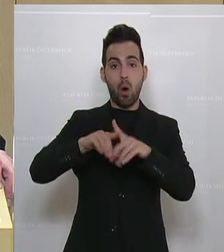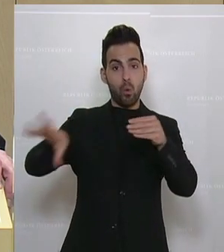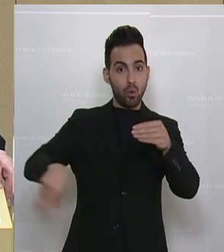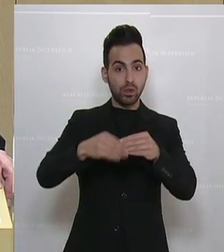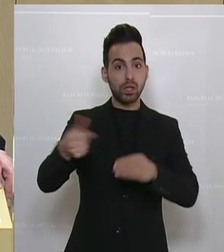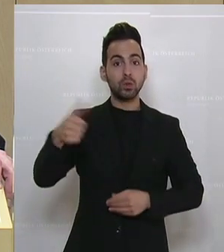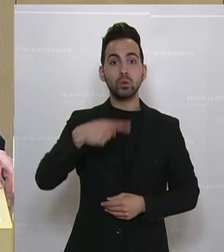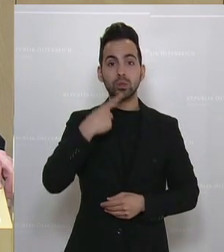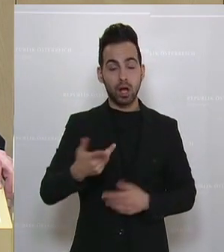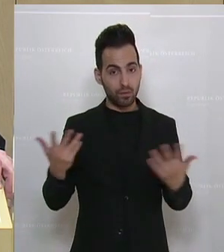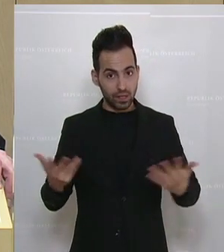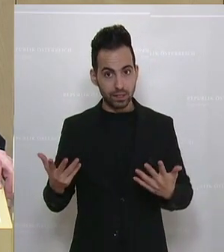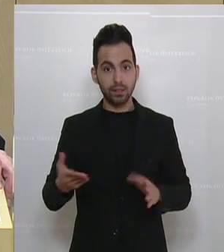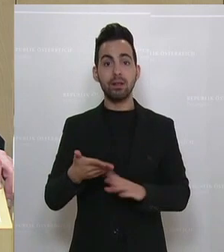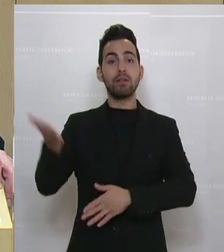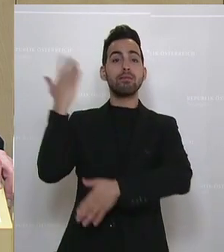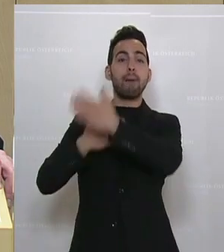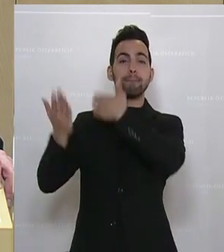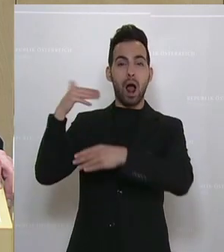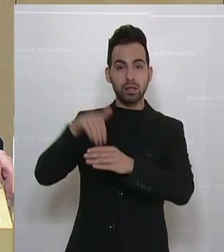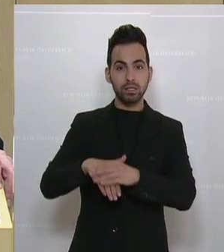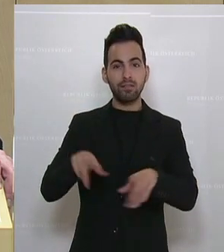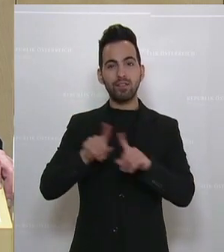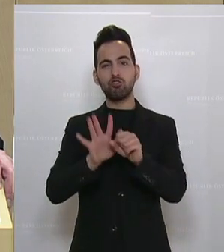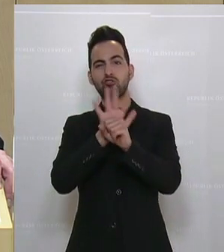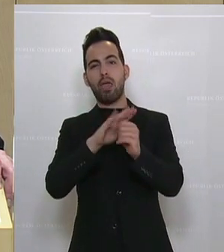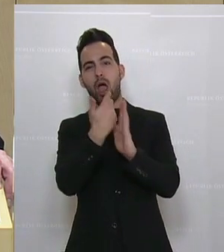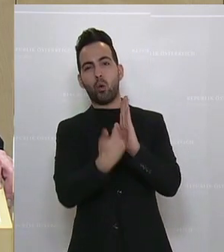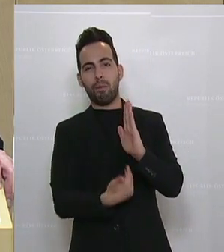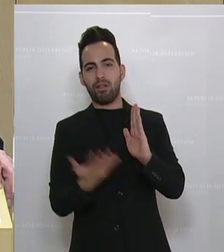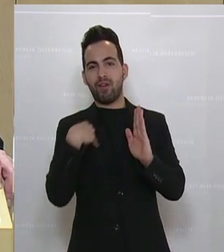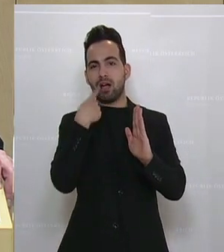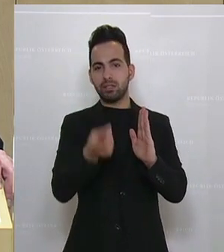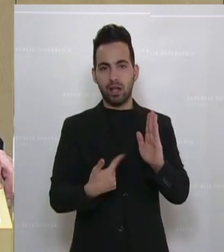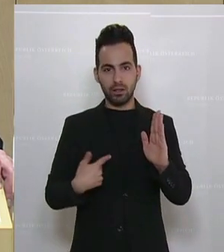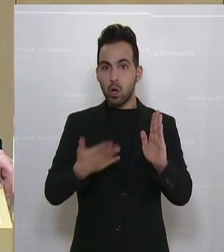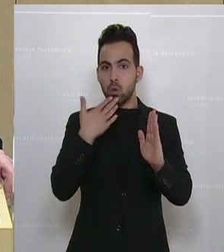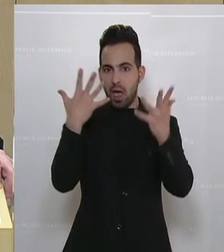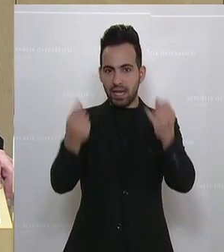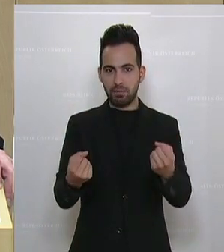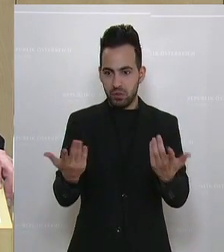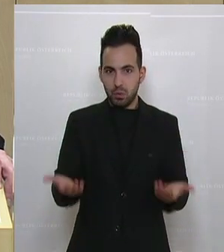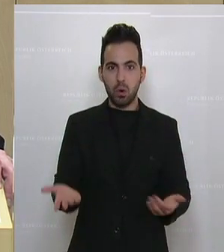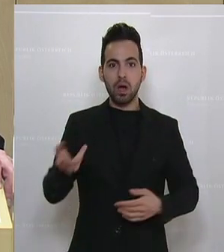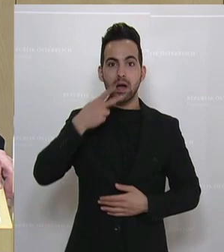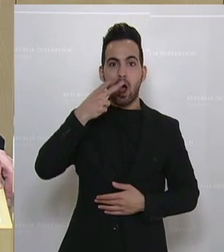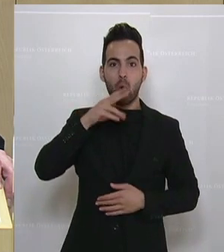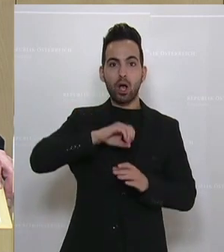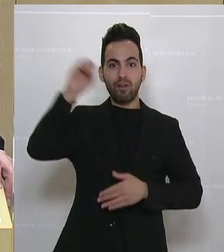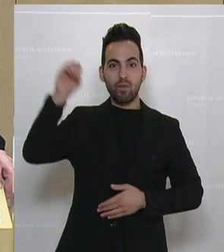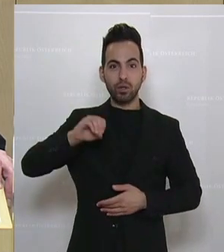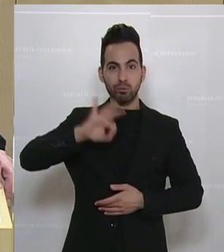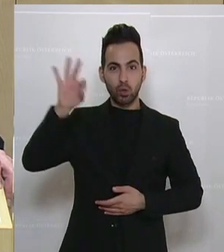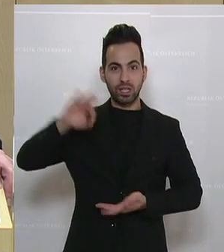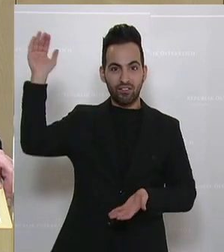sollte, vielleicht noch einmal, alles das, was damals an Scheinargumenten gekommen ist, ist natürlich nicht eingetreten. Die Raucherquote ist nicht